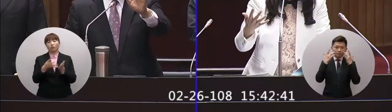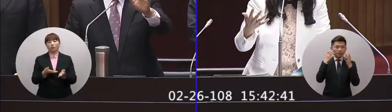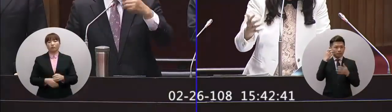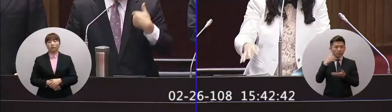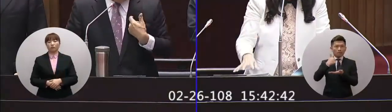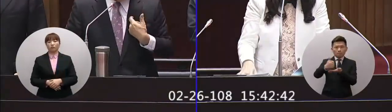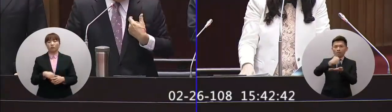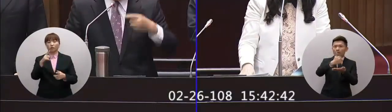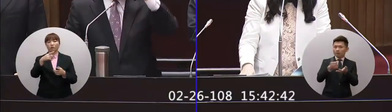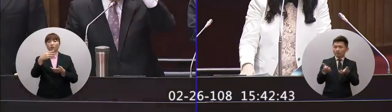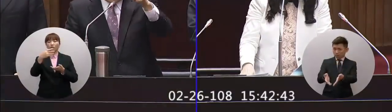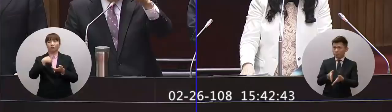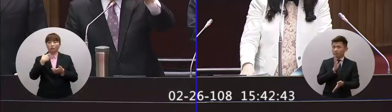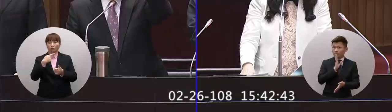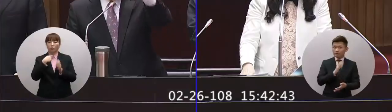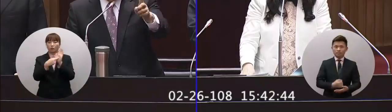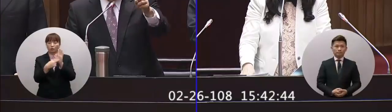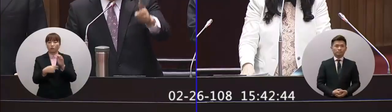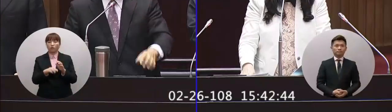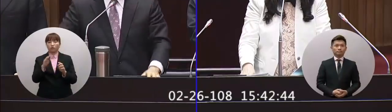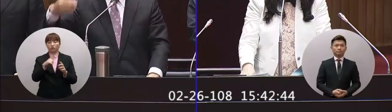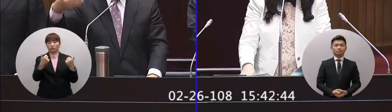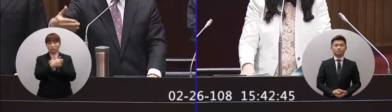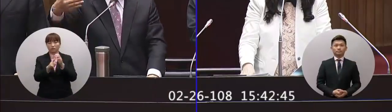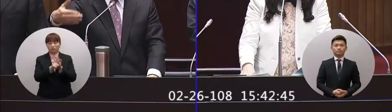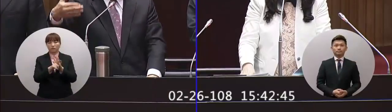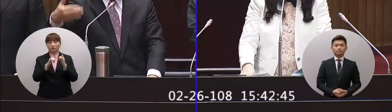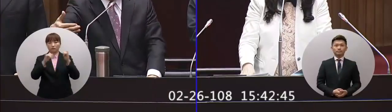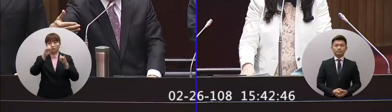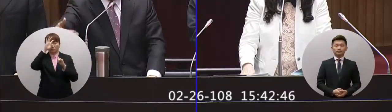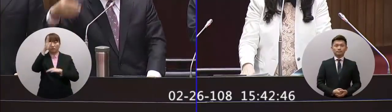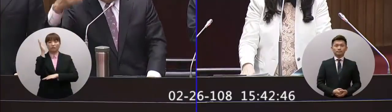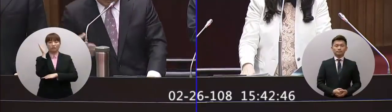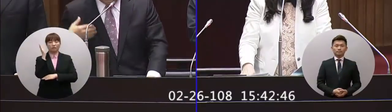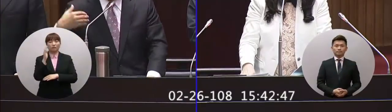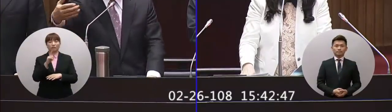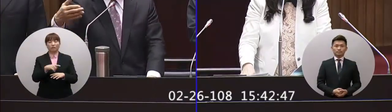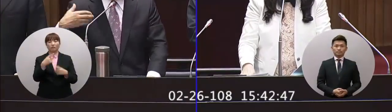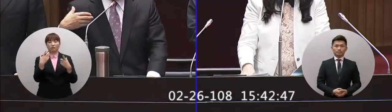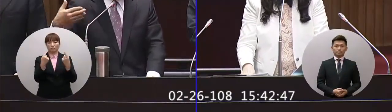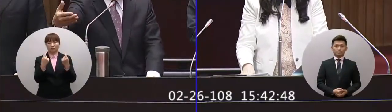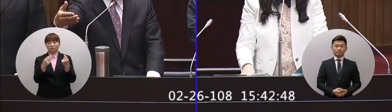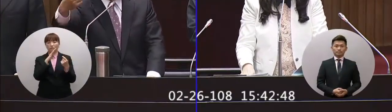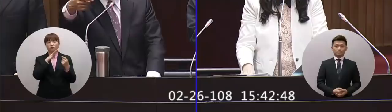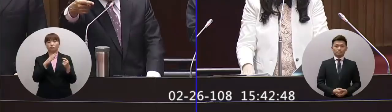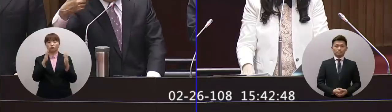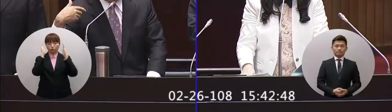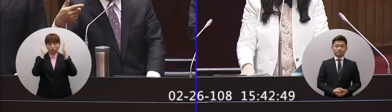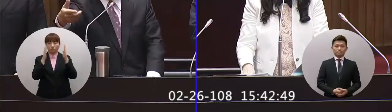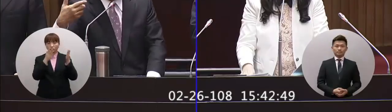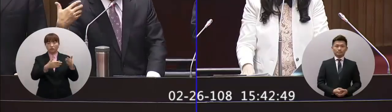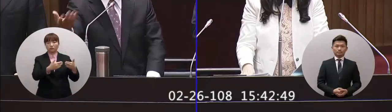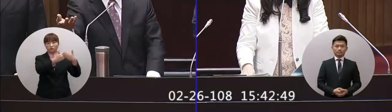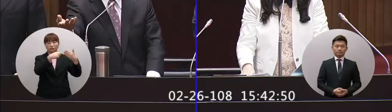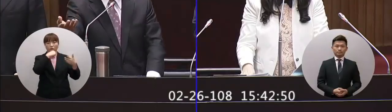很重要你不叫我講嗎我現在講可見民進黨政府還是非常積極在